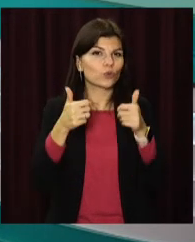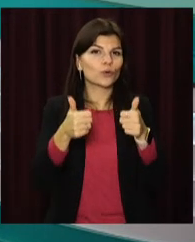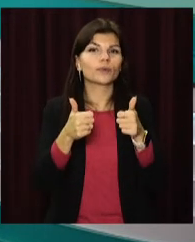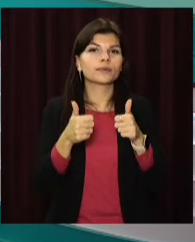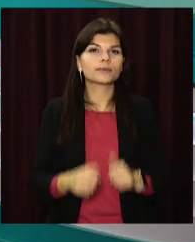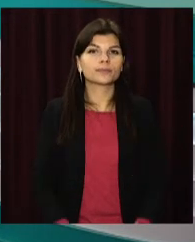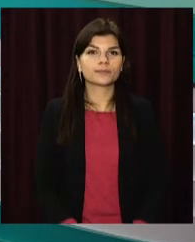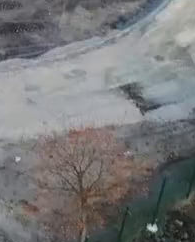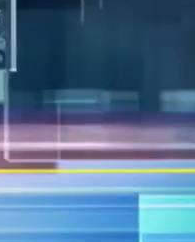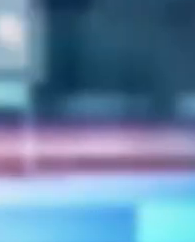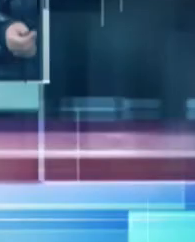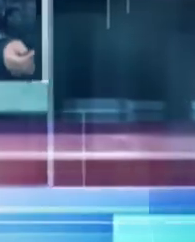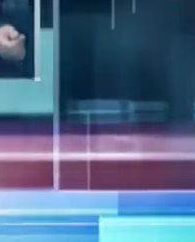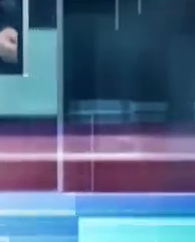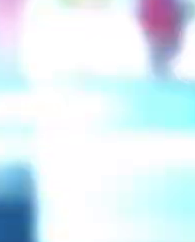добрими.